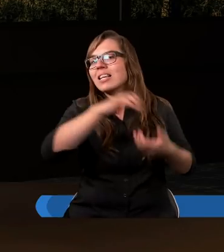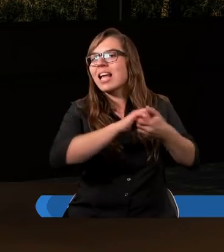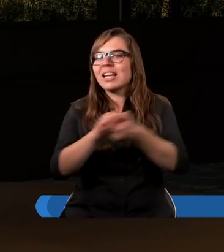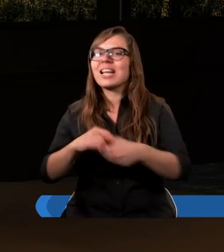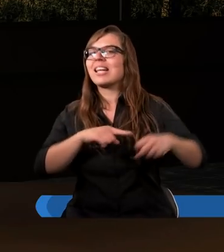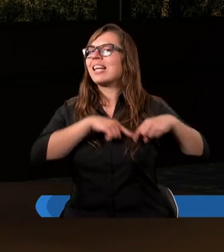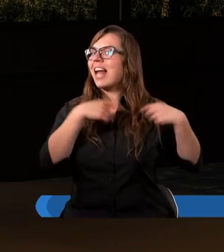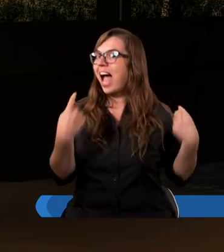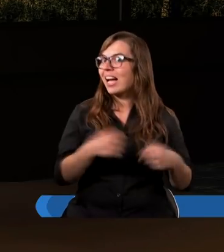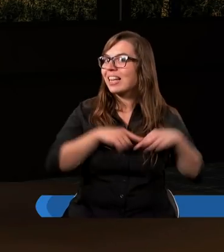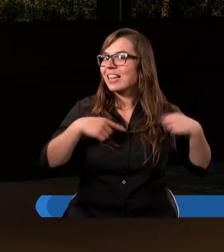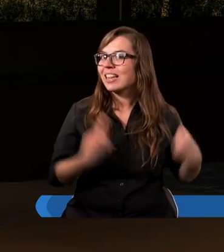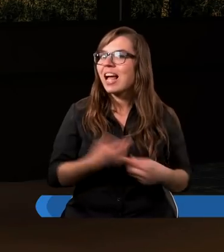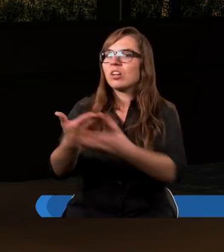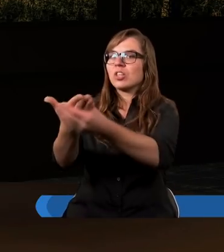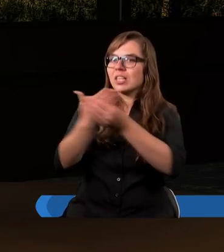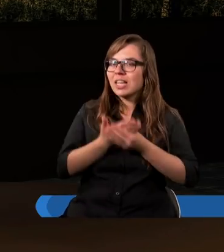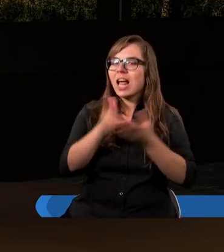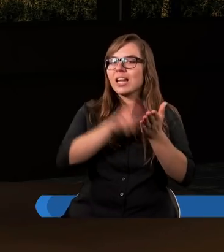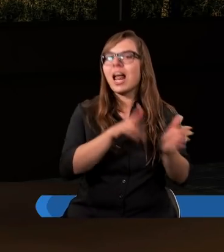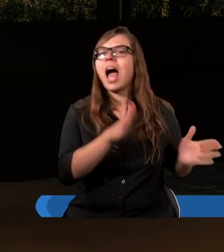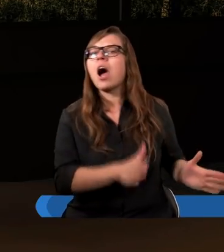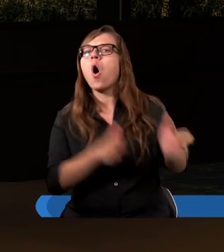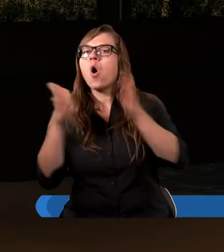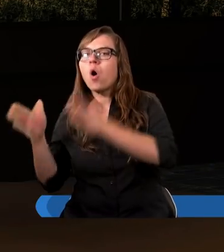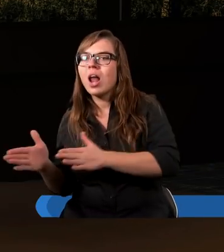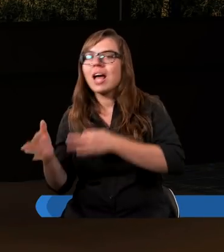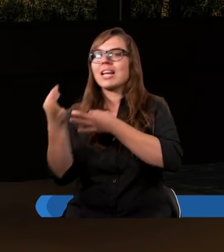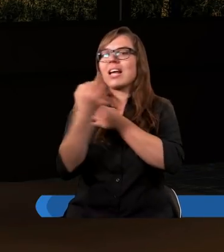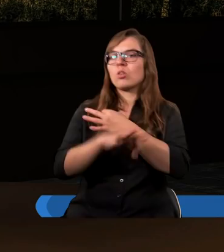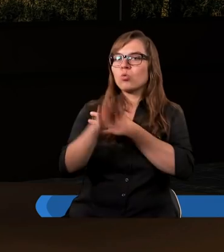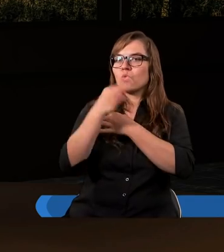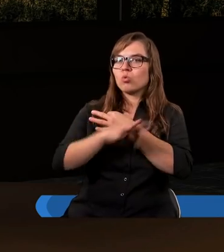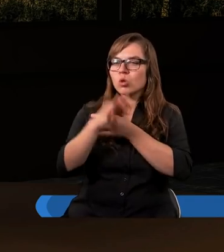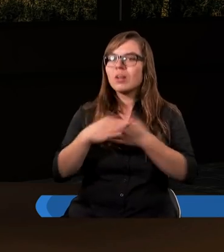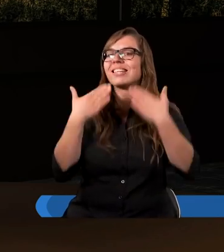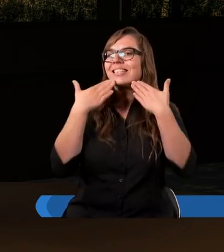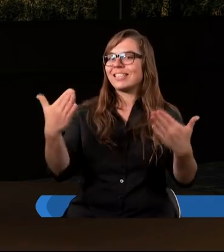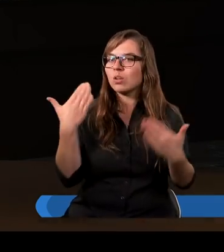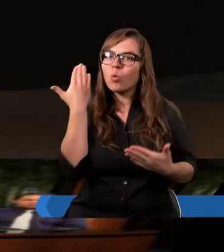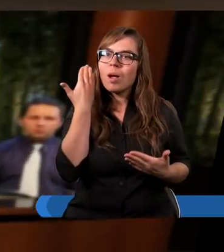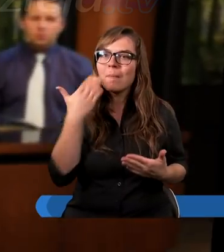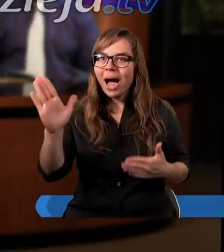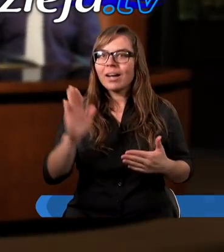Serdecznie zapraszam na kolejne studium. Dziękuję bardzo.